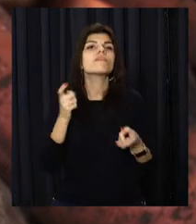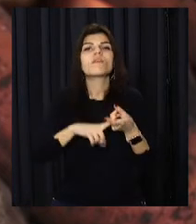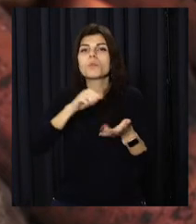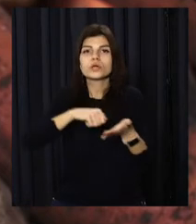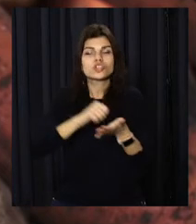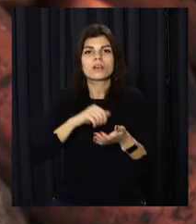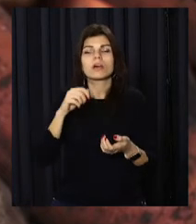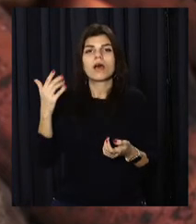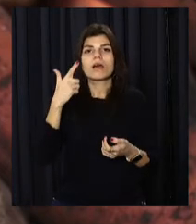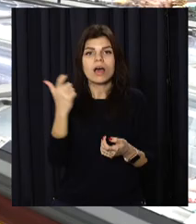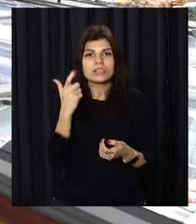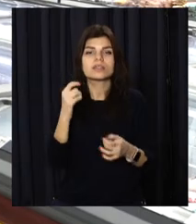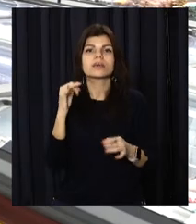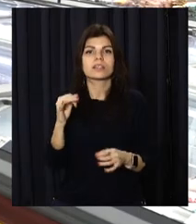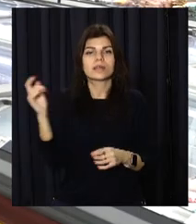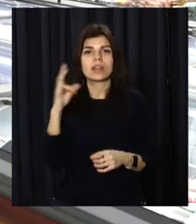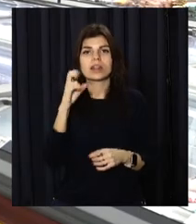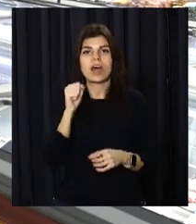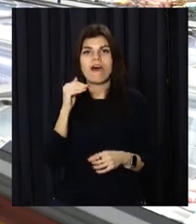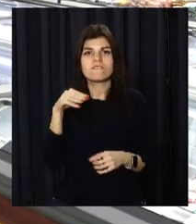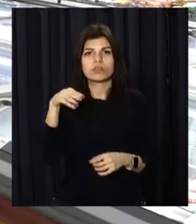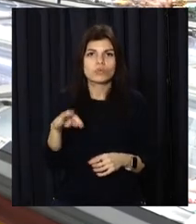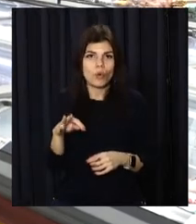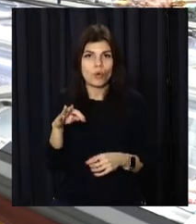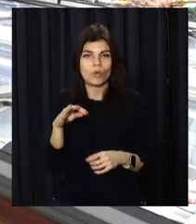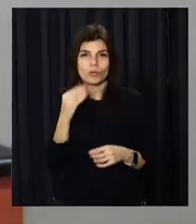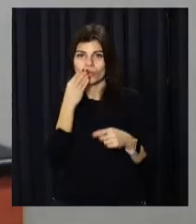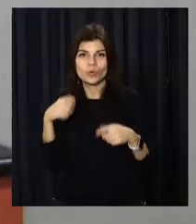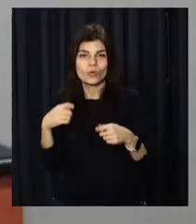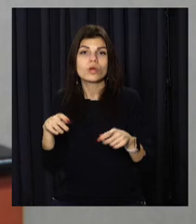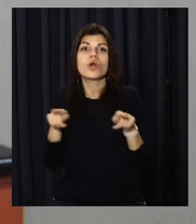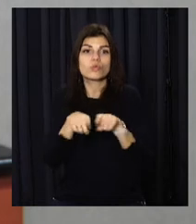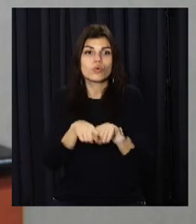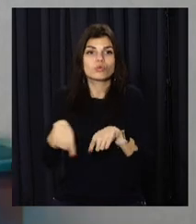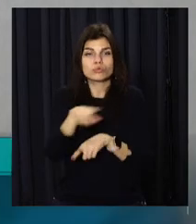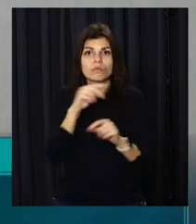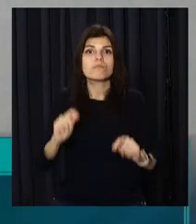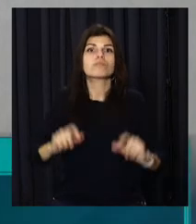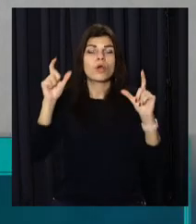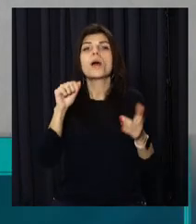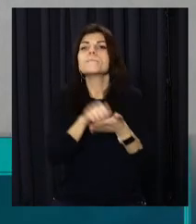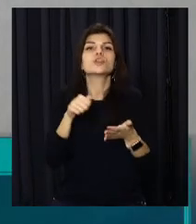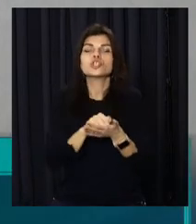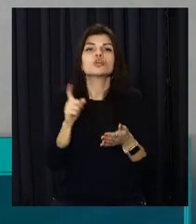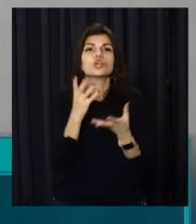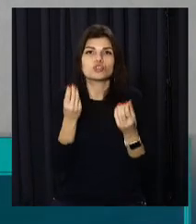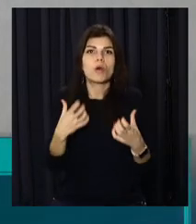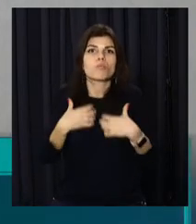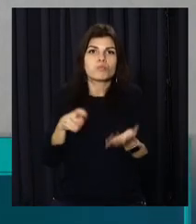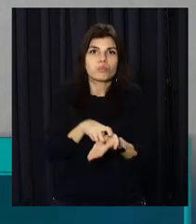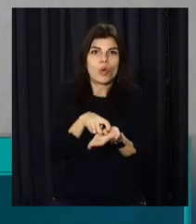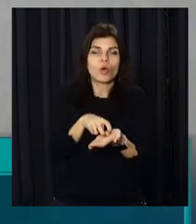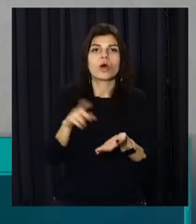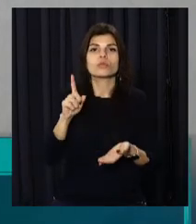нафтопродукти та страх інвесторів через загрузу вторгнення Росії. Почали різко продавати по будь-якій ціні ці долгові бумаги, а